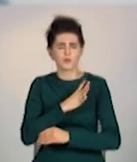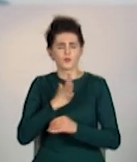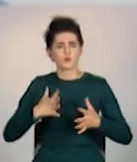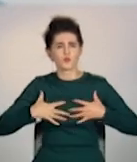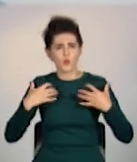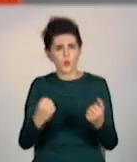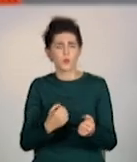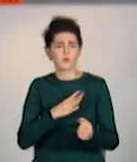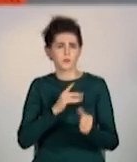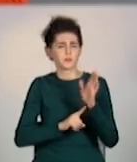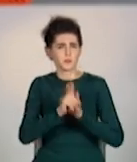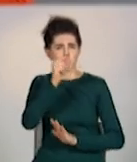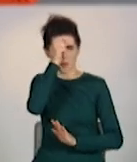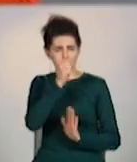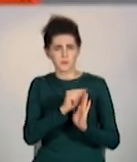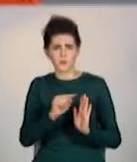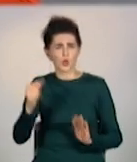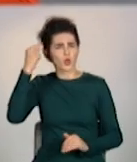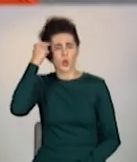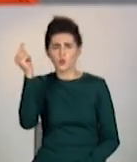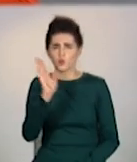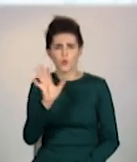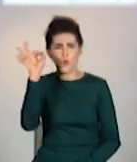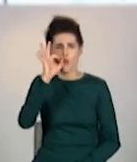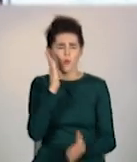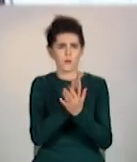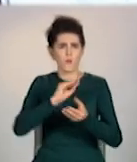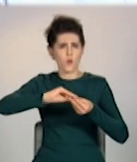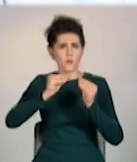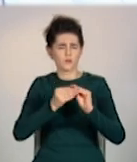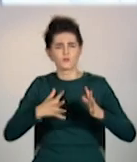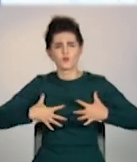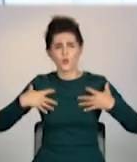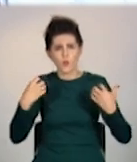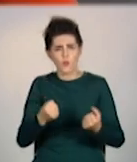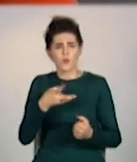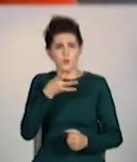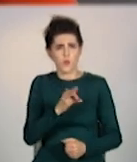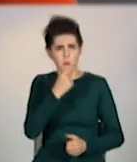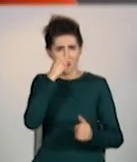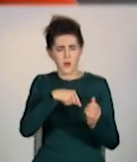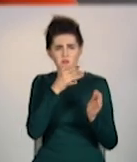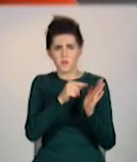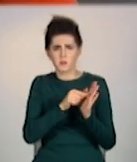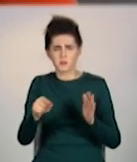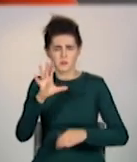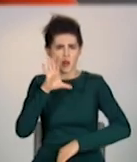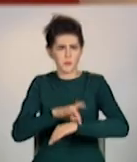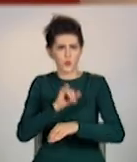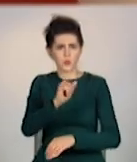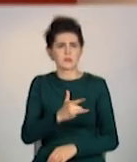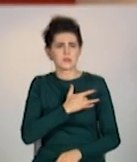Перший місяць так і жили. Не підозрювали, що є проблеми зі здоров'ям дитини, але згодом лікарі виявили у дівчинки